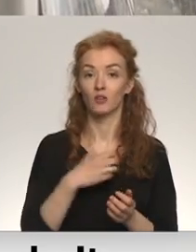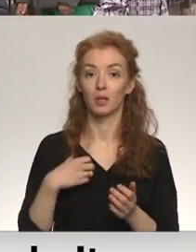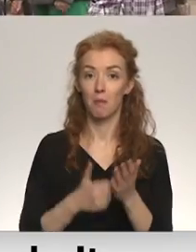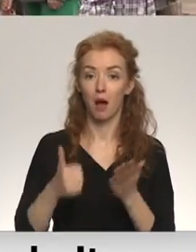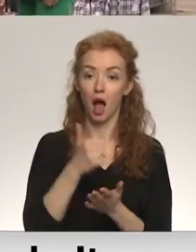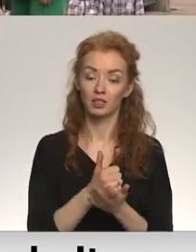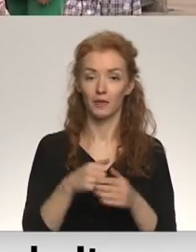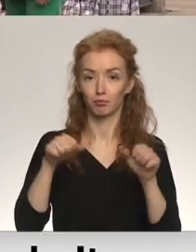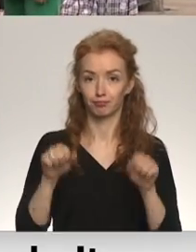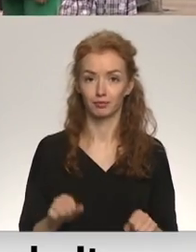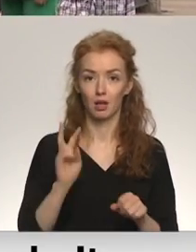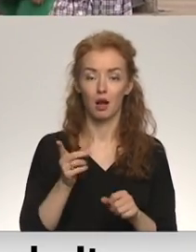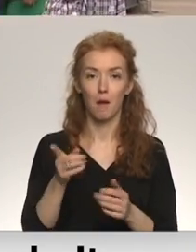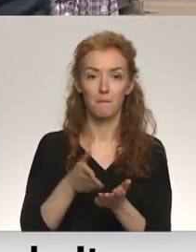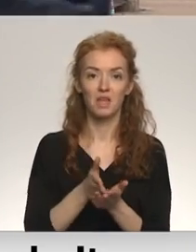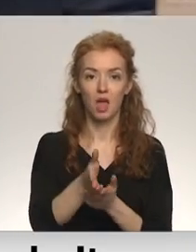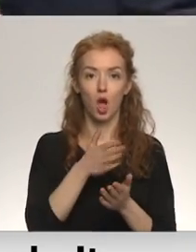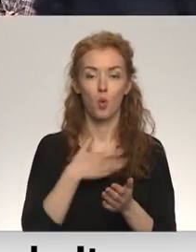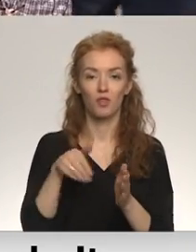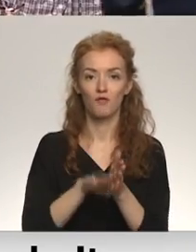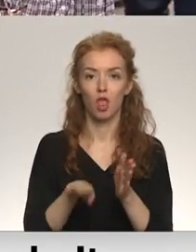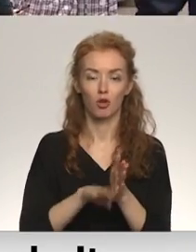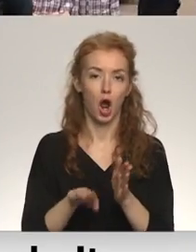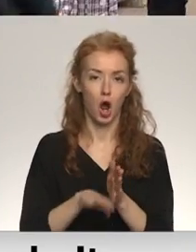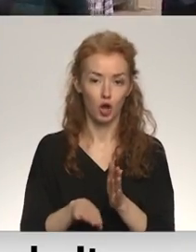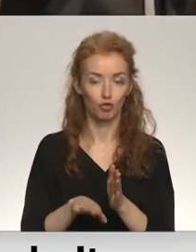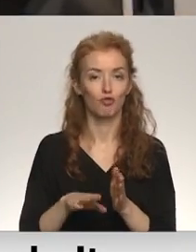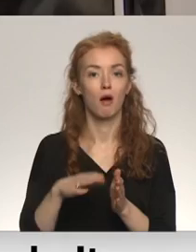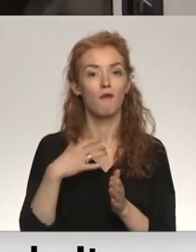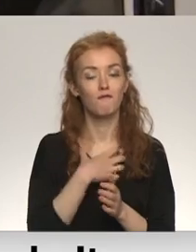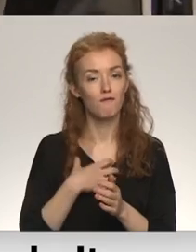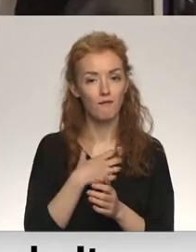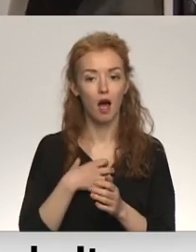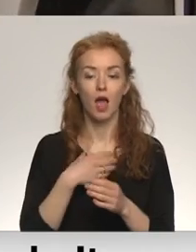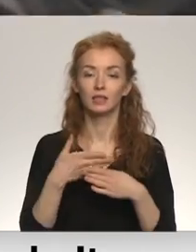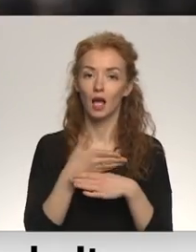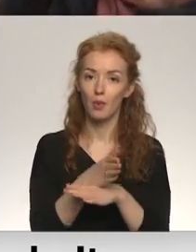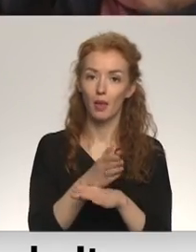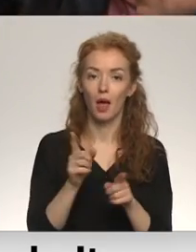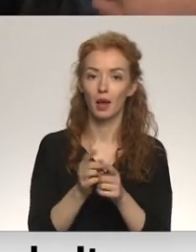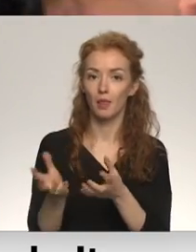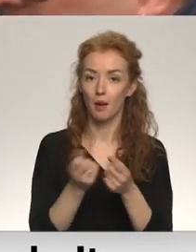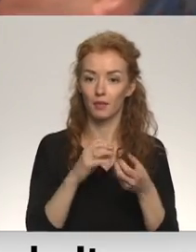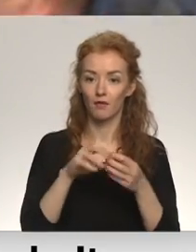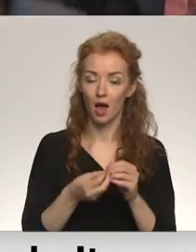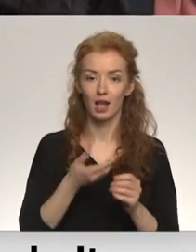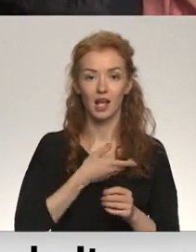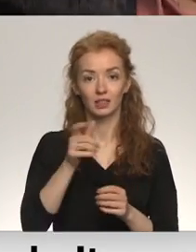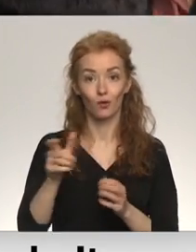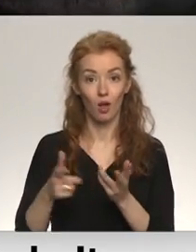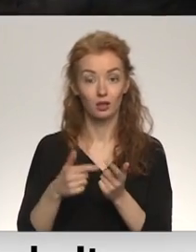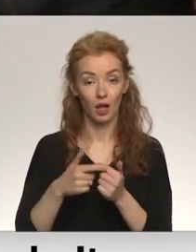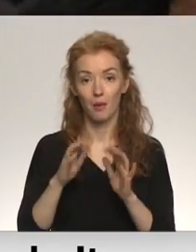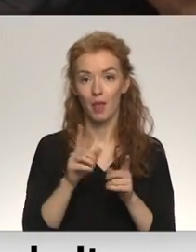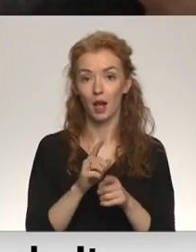valdības izvēlētā pieeja ir pārāk vienkāršota un mehāniska. Viņu prāt pie sadālis būtu jāņem vērā ne tikai iedzīvotājs skaits, bet